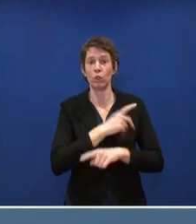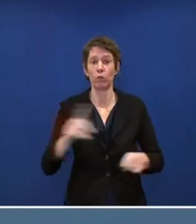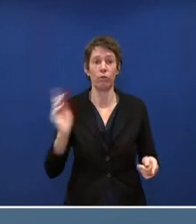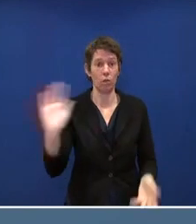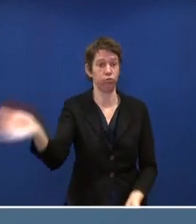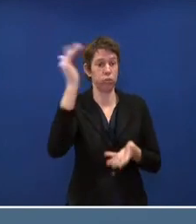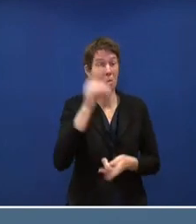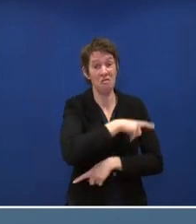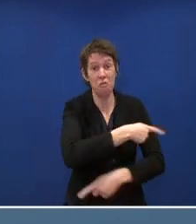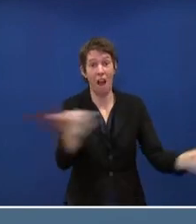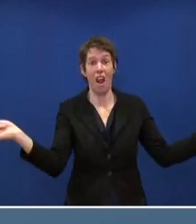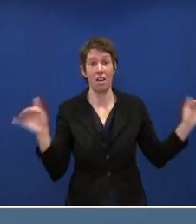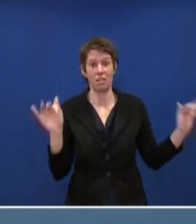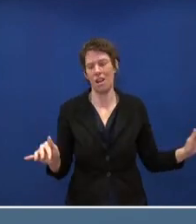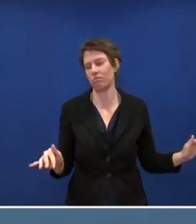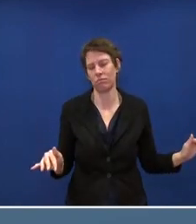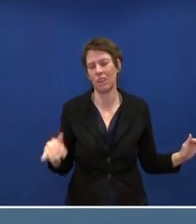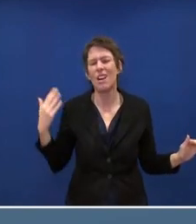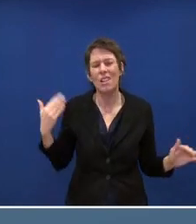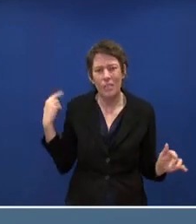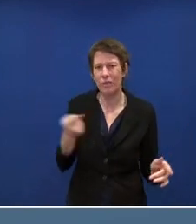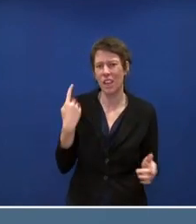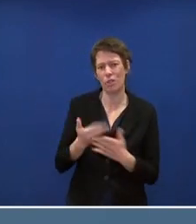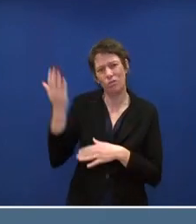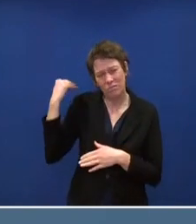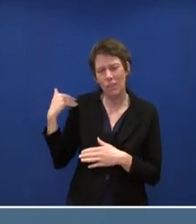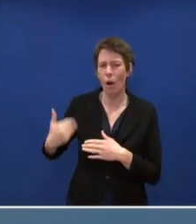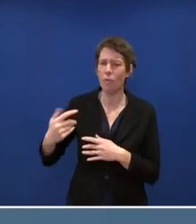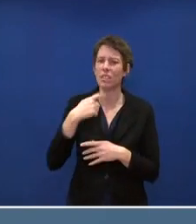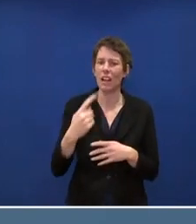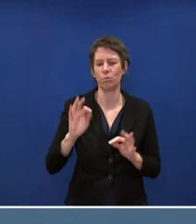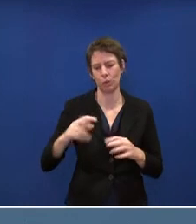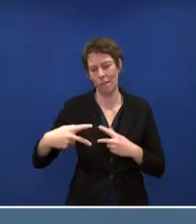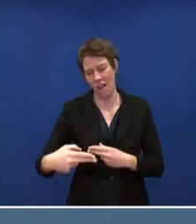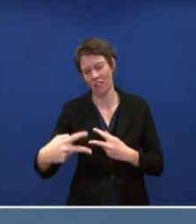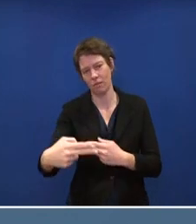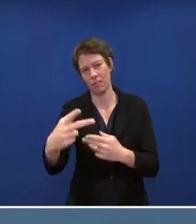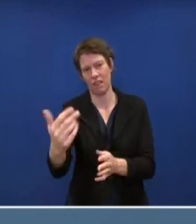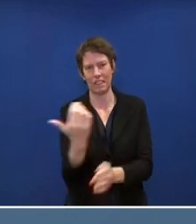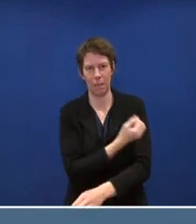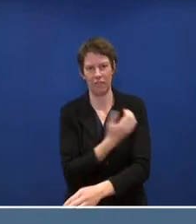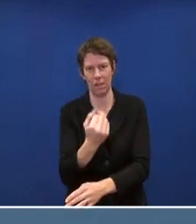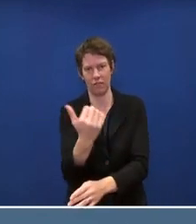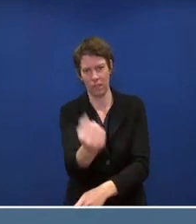für alle haben. Deswegen, das haben wir ja schon mehrfach gesagt, dass wir in verschiedenen Phasen impfen und am Anfang